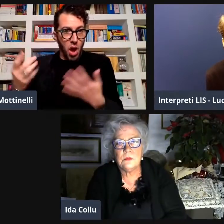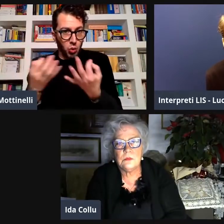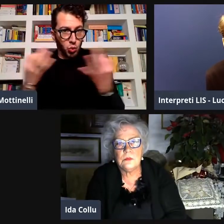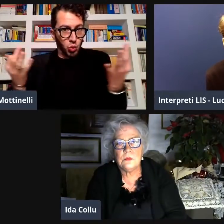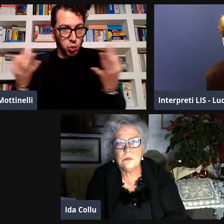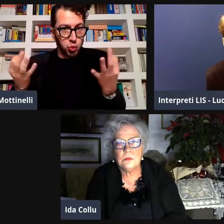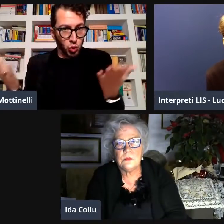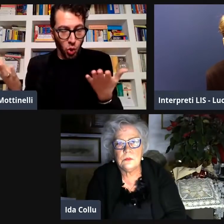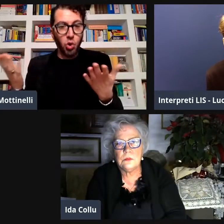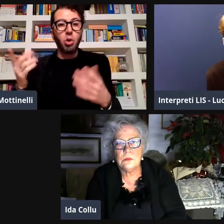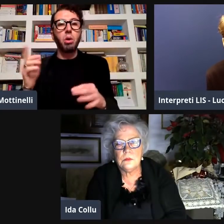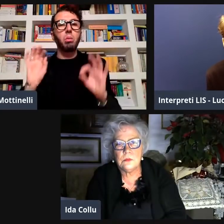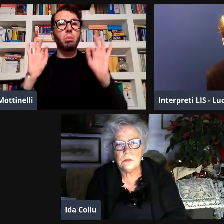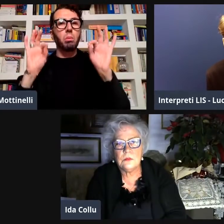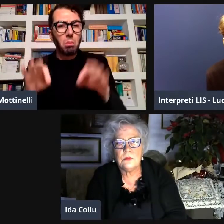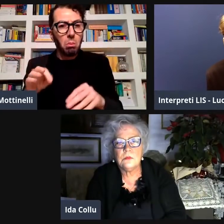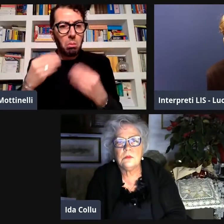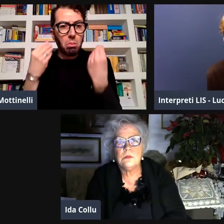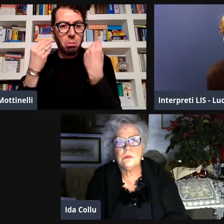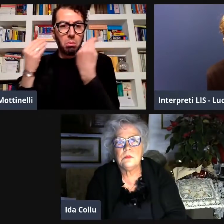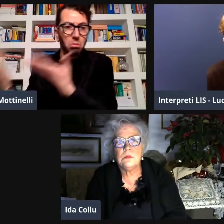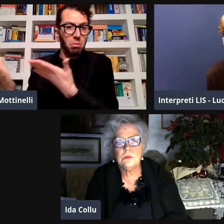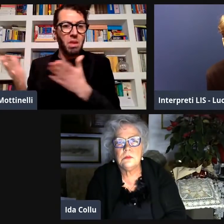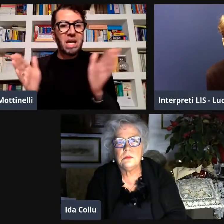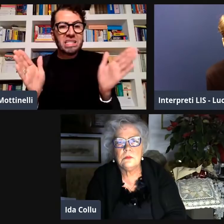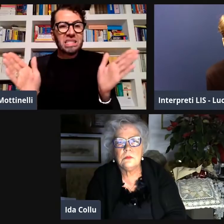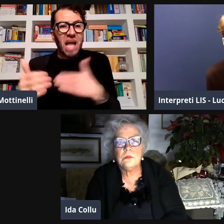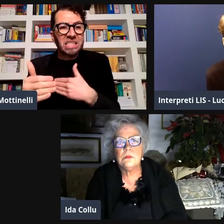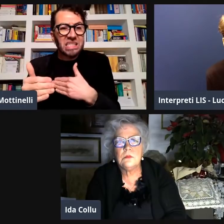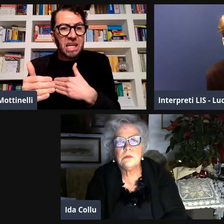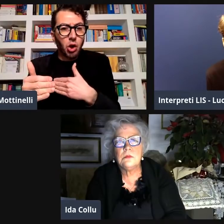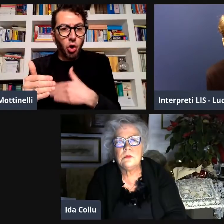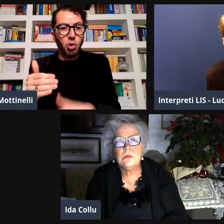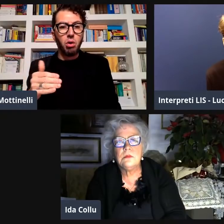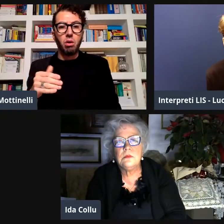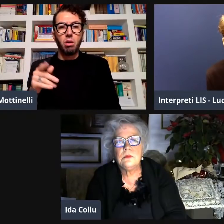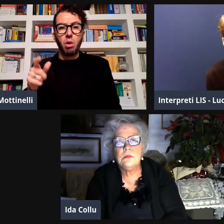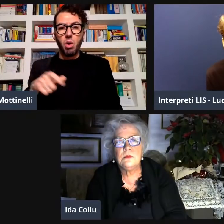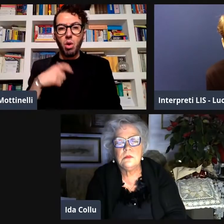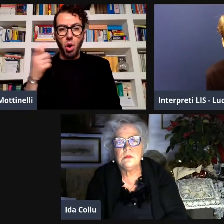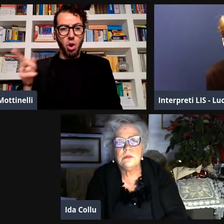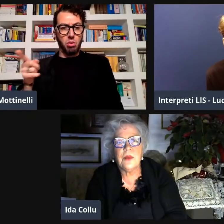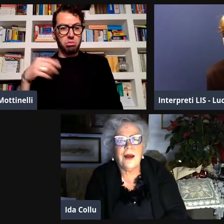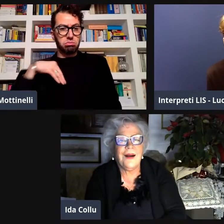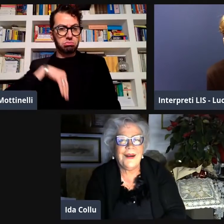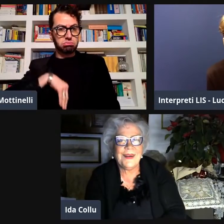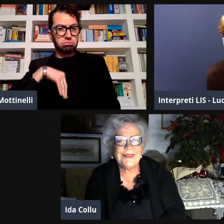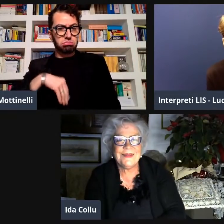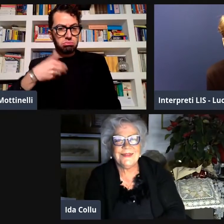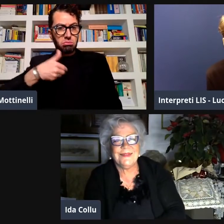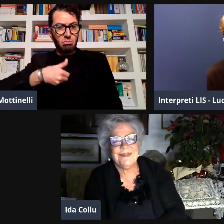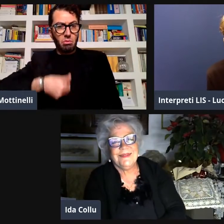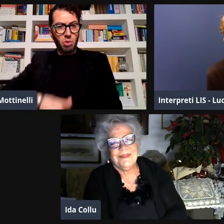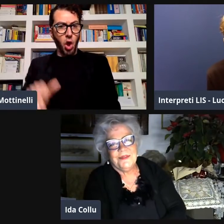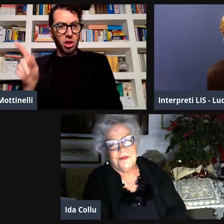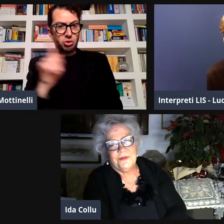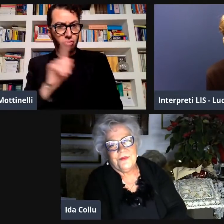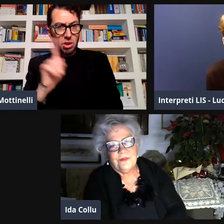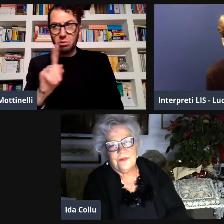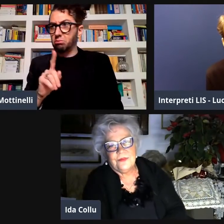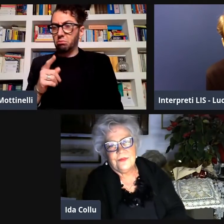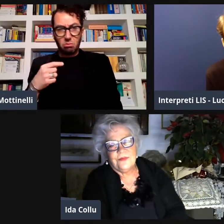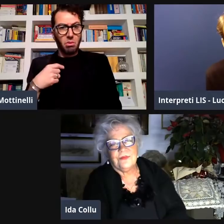voleva una stanza sua giustamente è arrivata e le hanno dato una uno stanzino